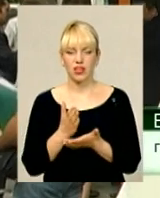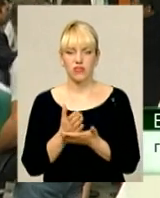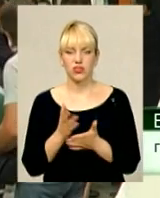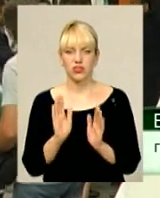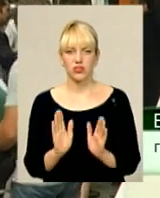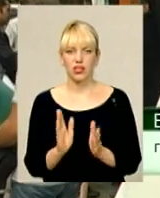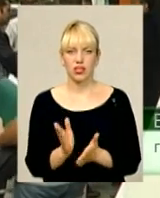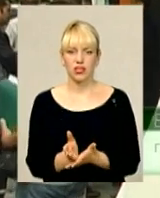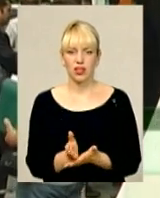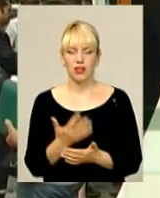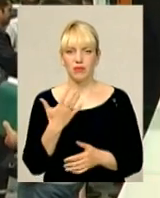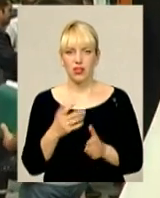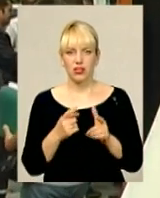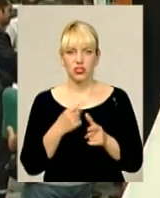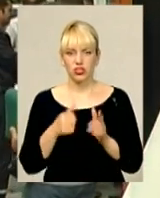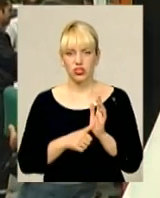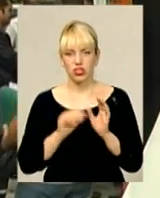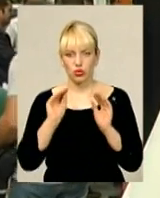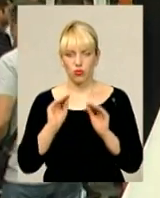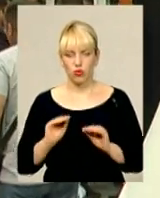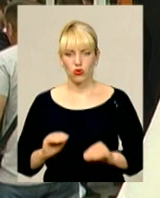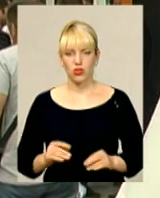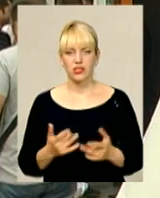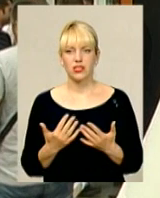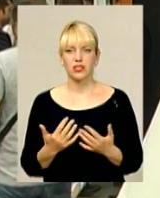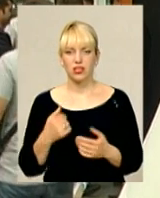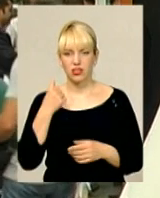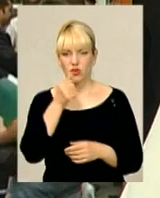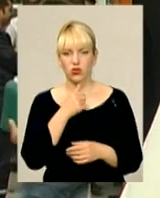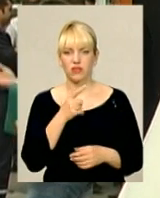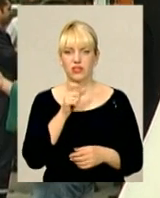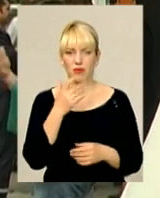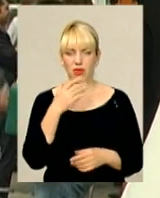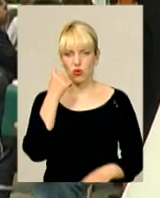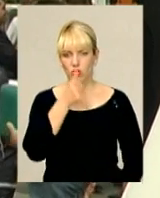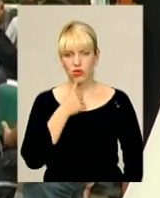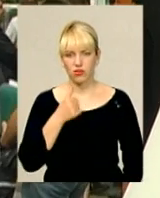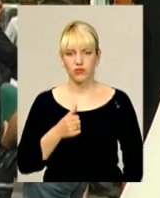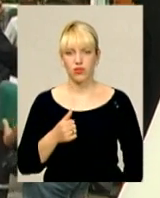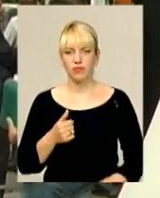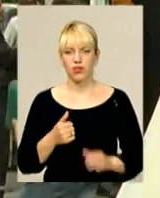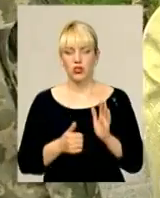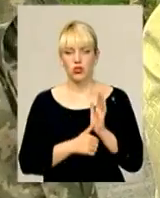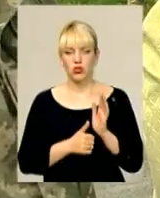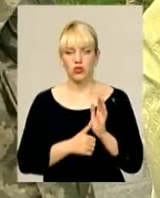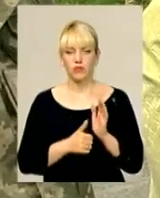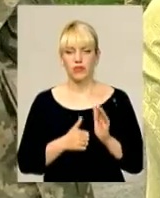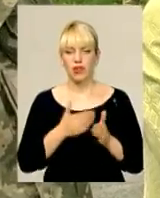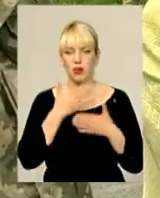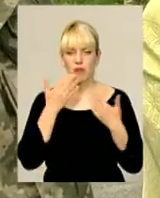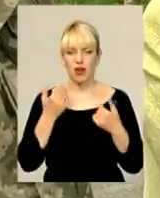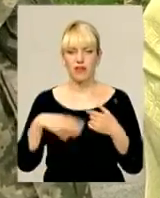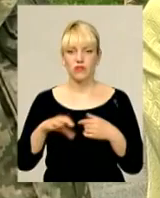5 чи 6 протоколів. За скільки років? За 5 років каденції, 6-то скликання ради. Немає